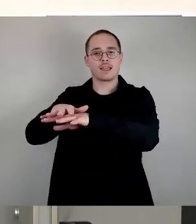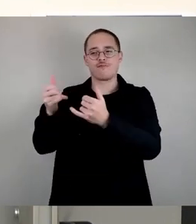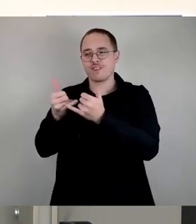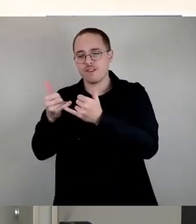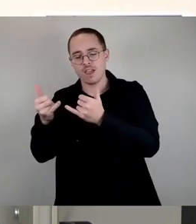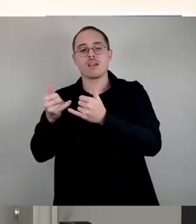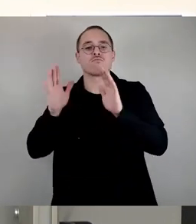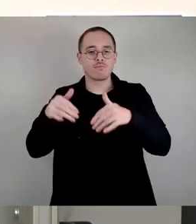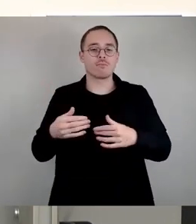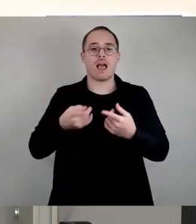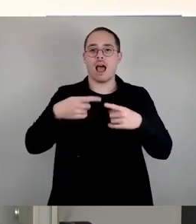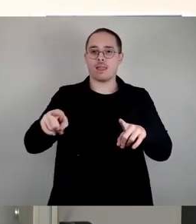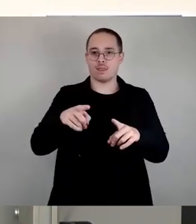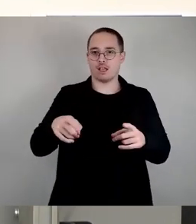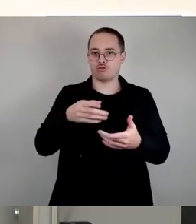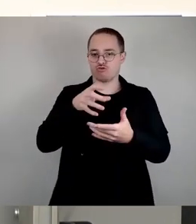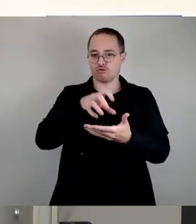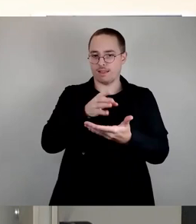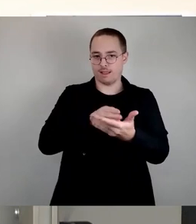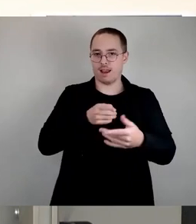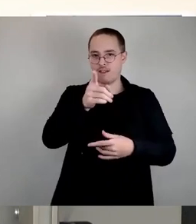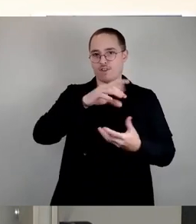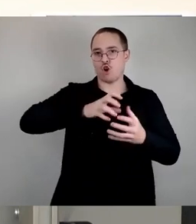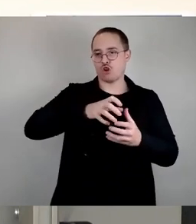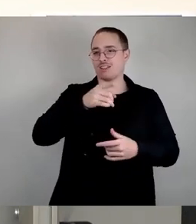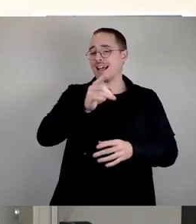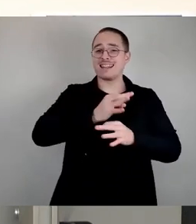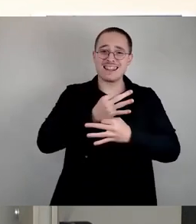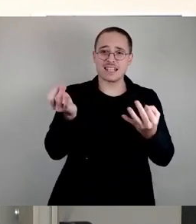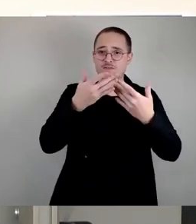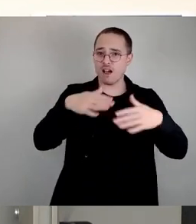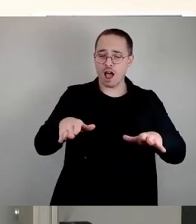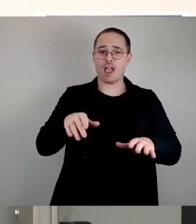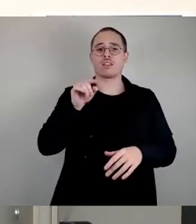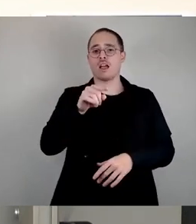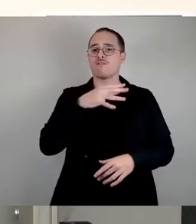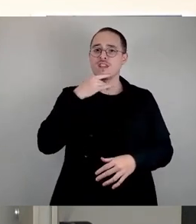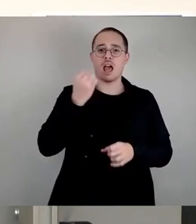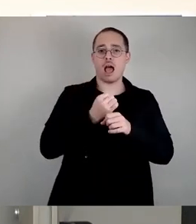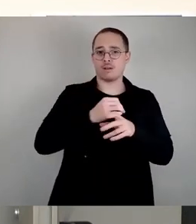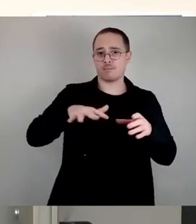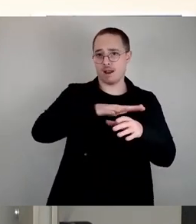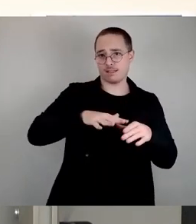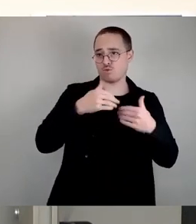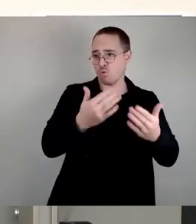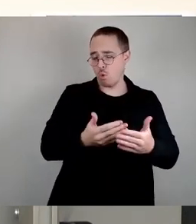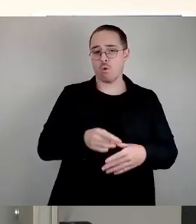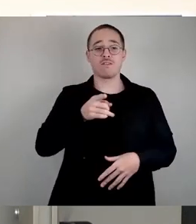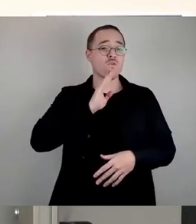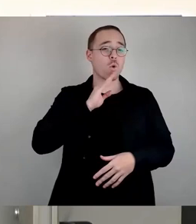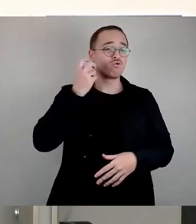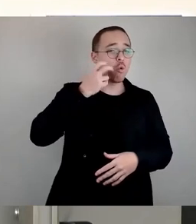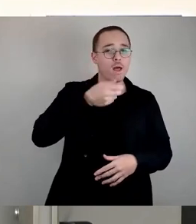Arbeitsplätze sind und die Wohnungen gesucht werden und man eigentlich normalerweise nichts findet. Und jetzt haben wir diese